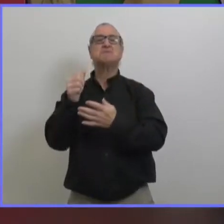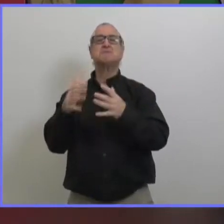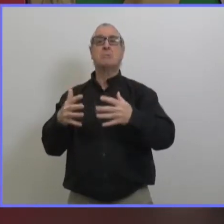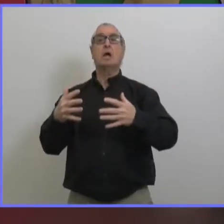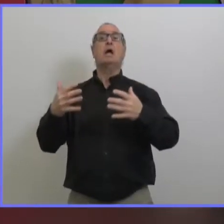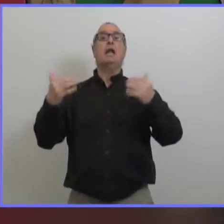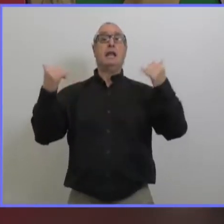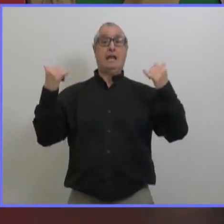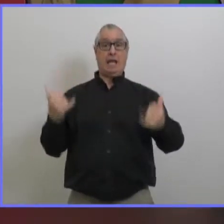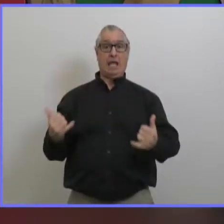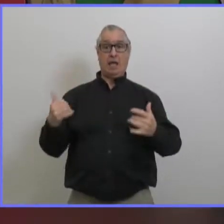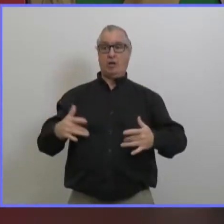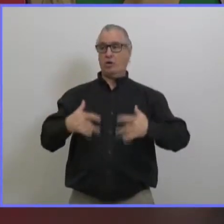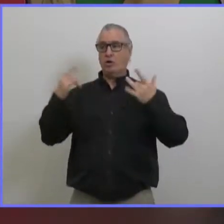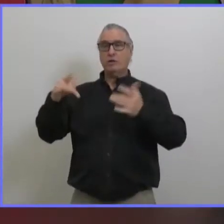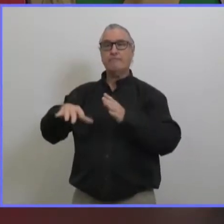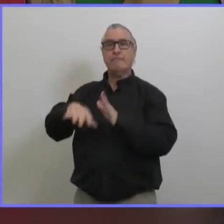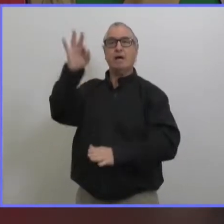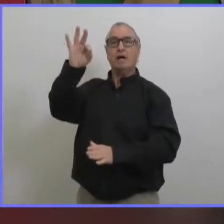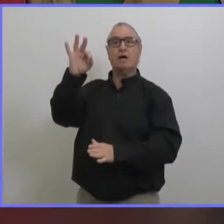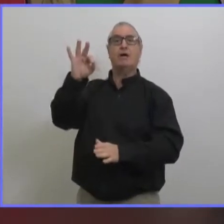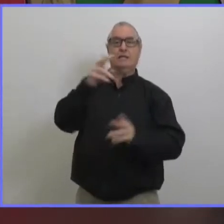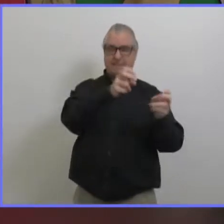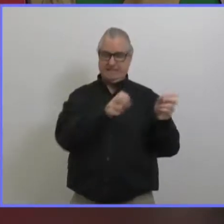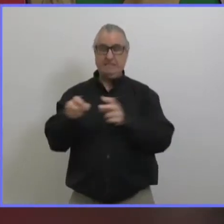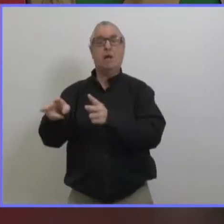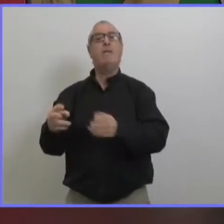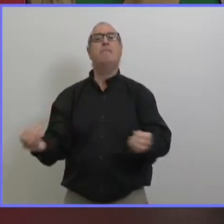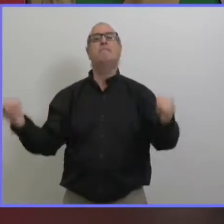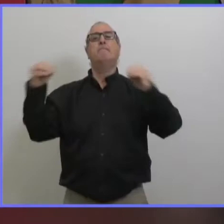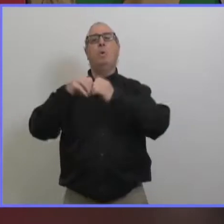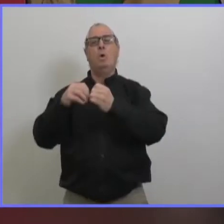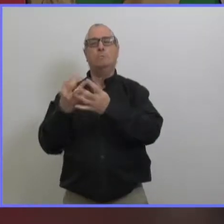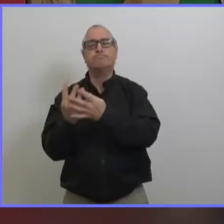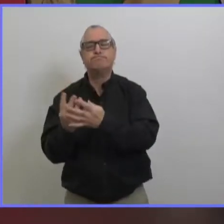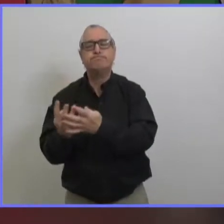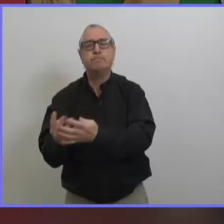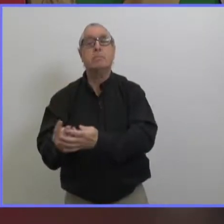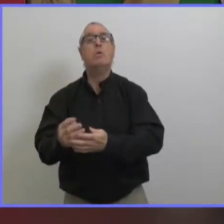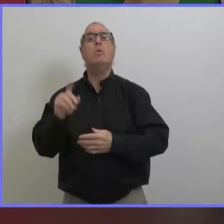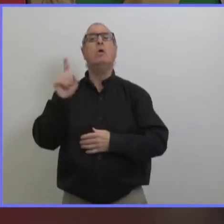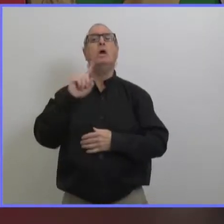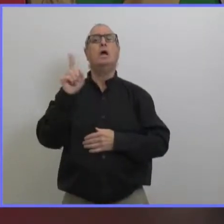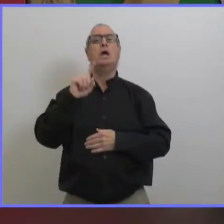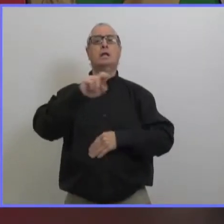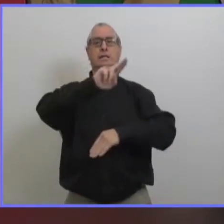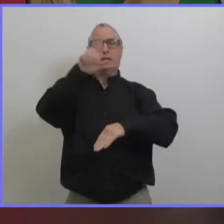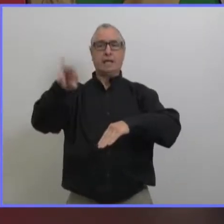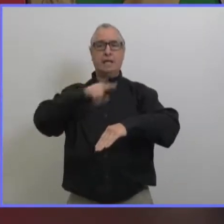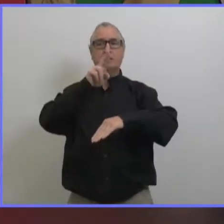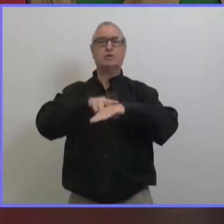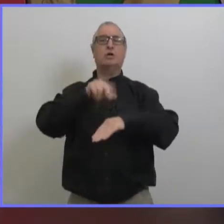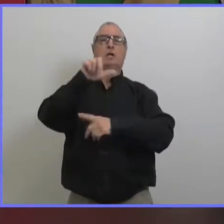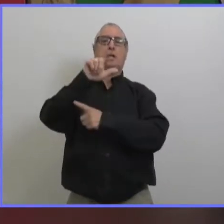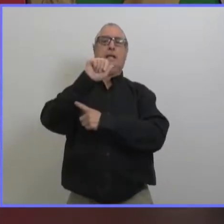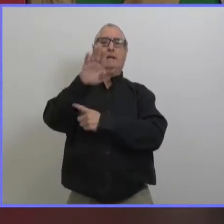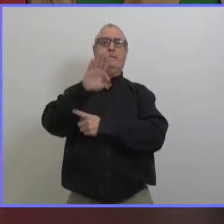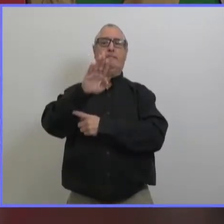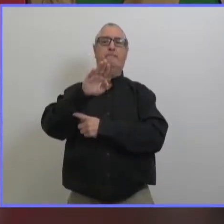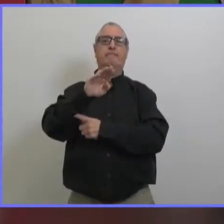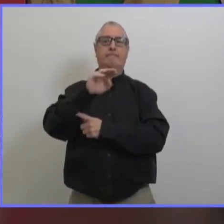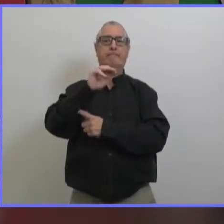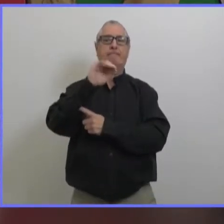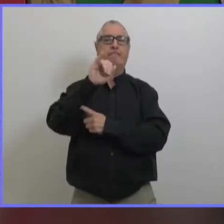donc bien plus rapide donc une fois qu'on a fait ce dépistage ça va être envoyé au laboratoire national de microbiologie pour le